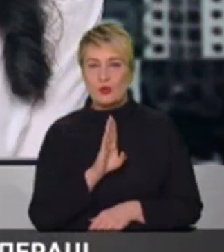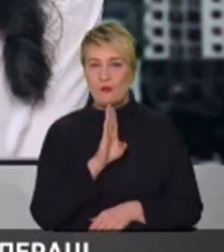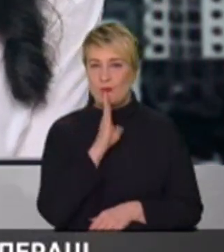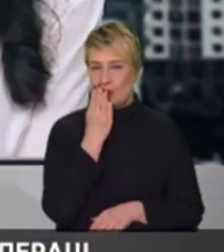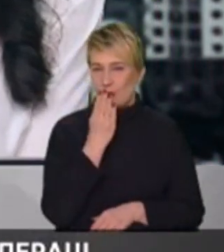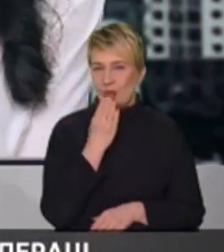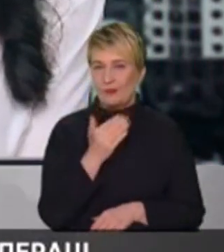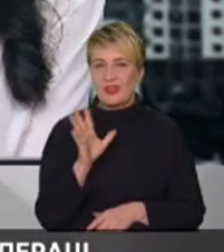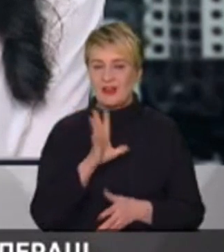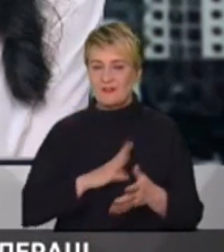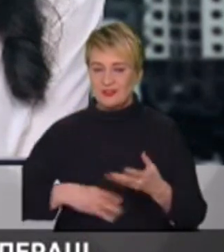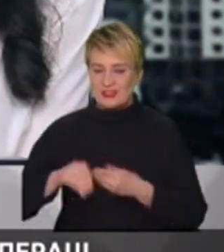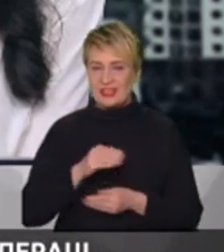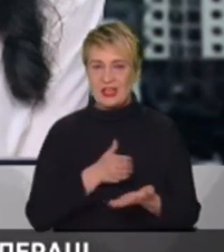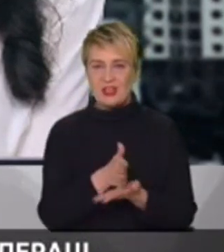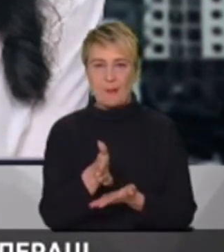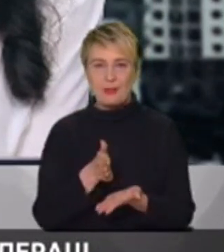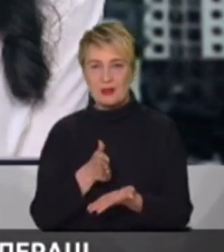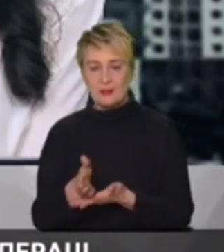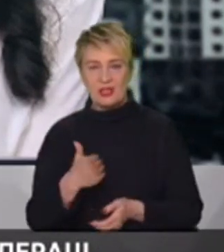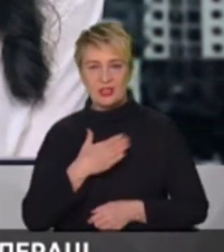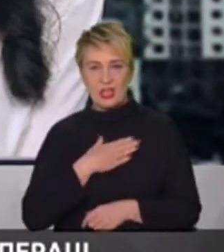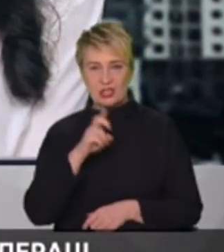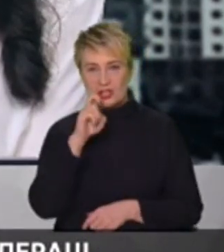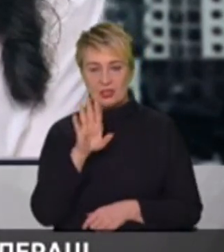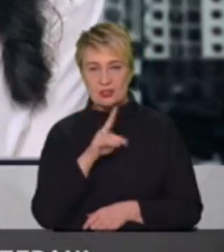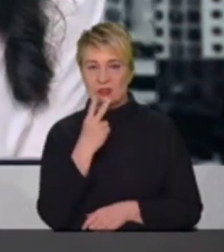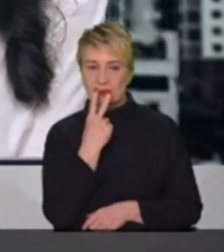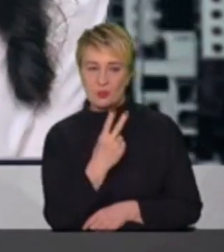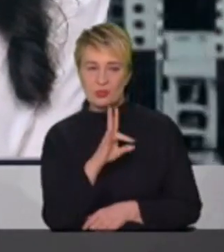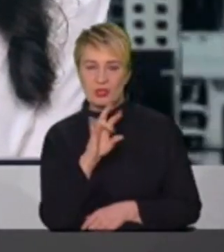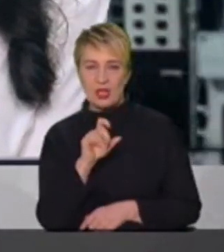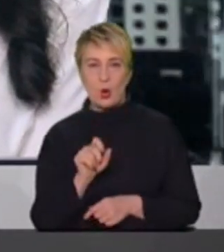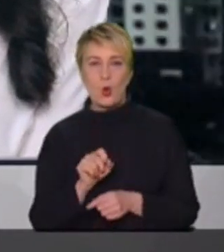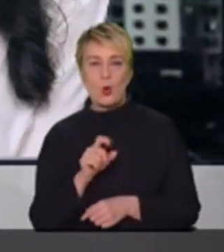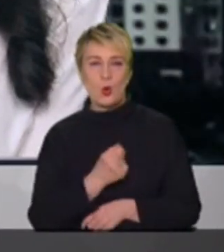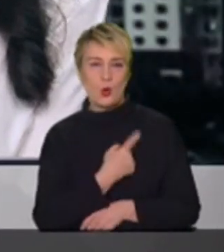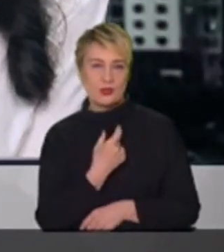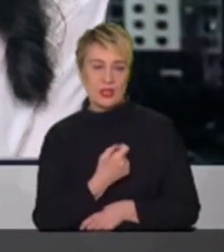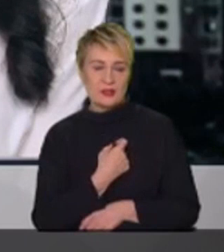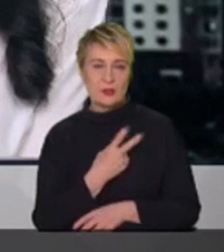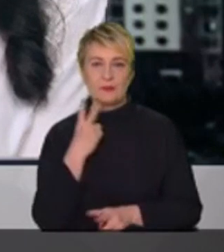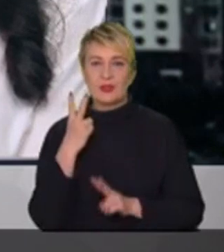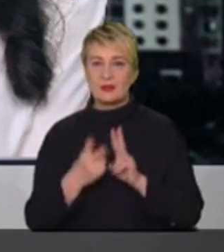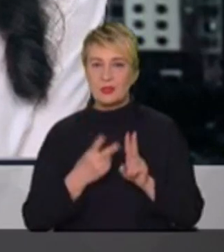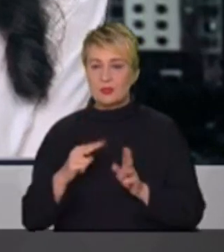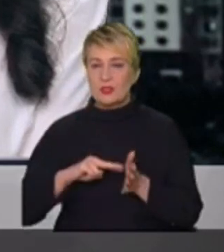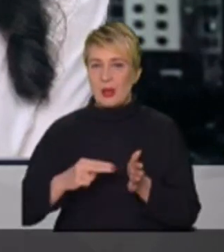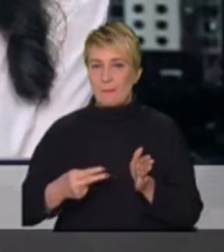зуб на усі напрямки нашої держави, однозначно заглядається і на Одесу. Чи змінюються плани фермерів?